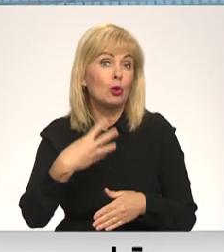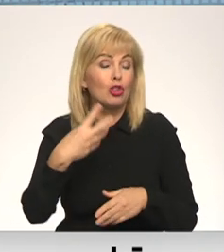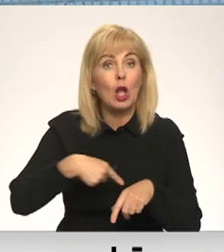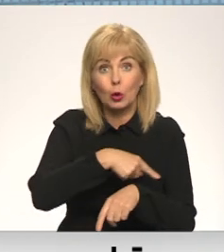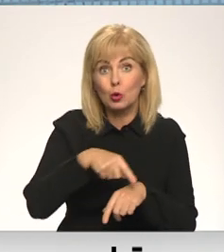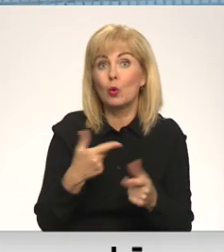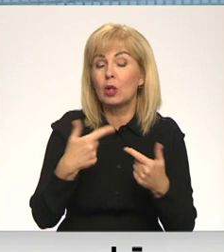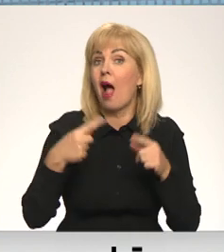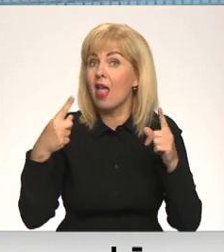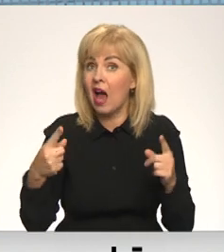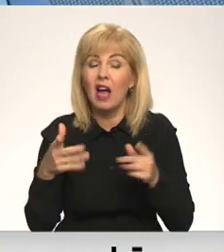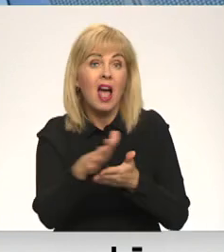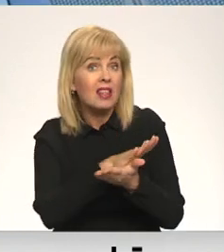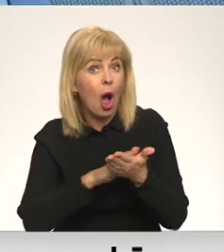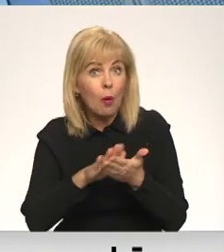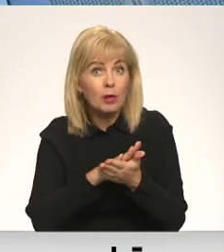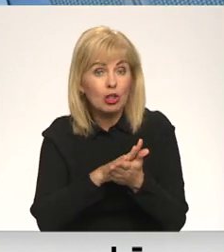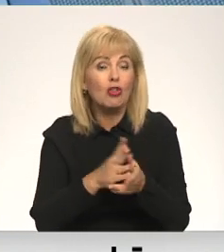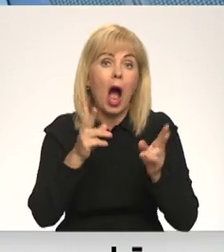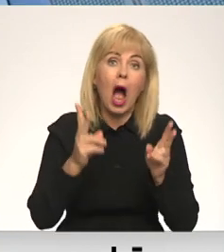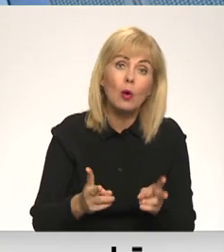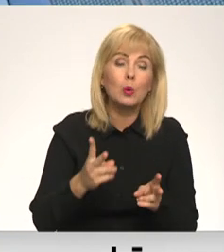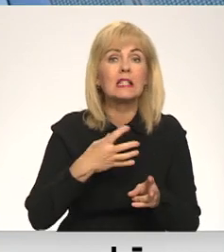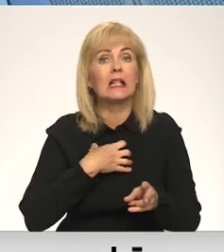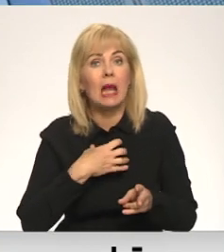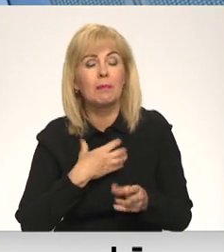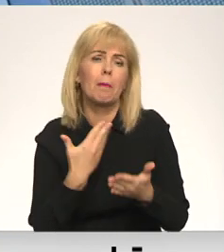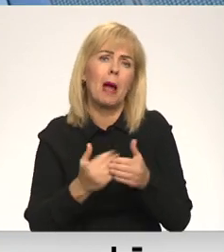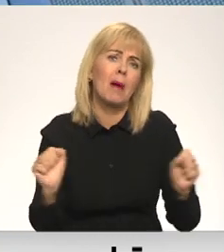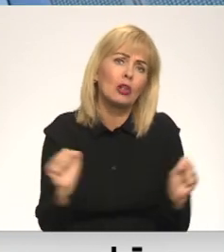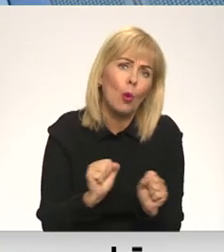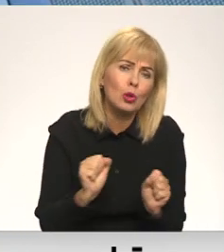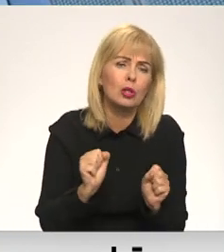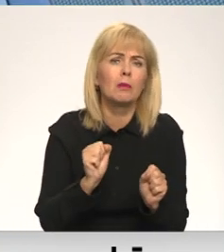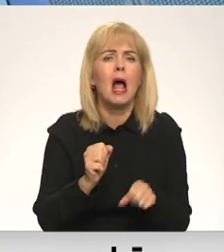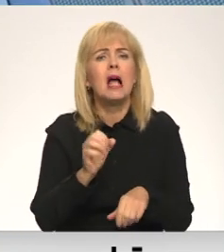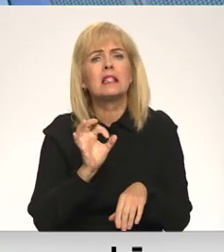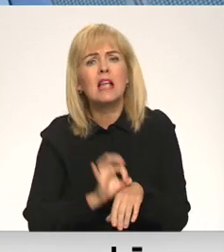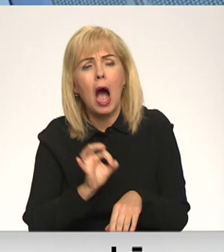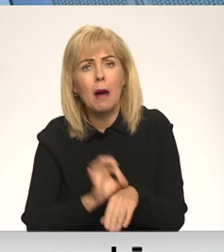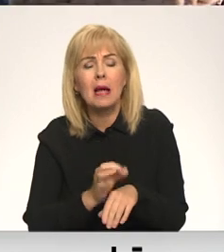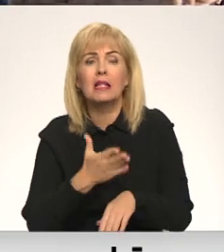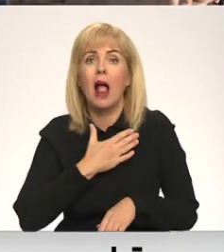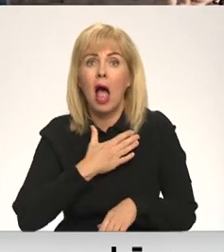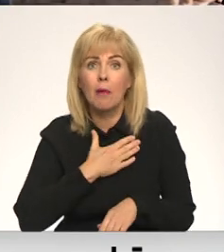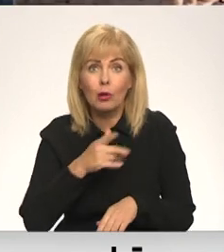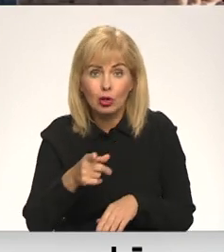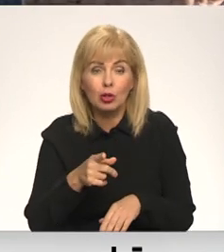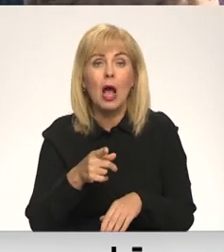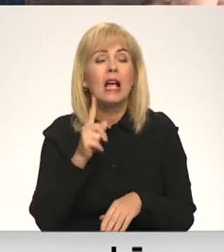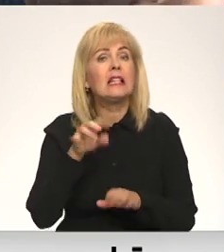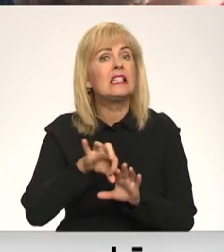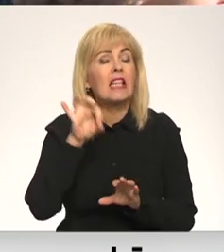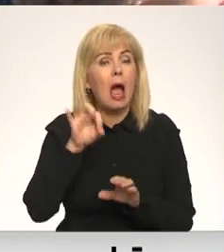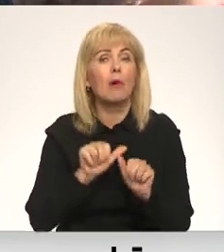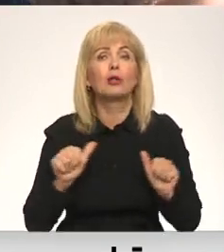stundu laikā nav bijušas tādas akūta slimības pazīmes kā drudzis, sāpes, klepus. Atskaitot pašizolācijas